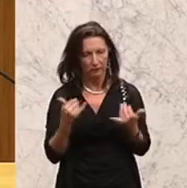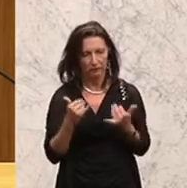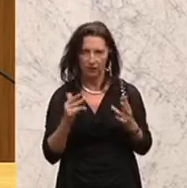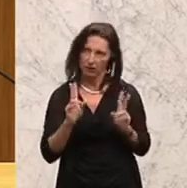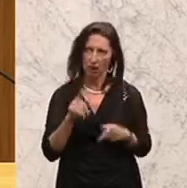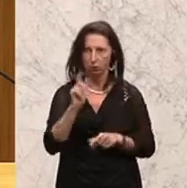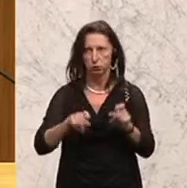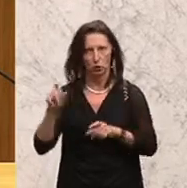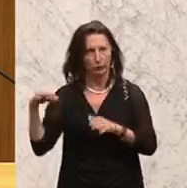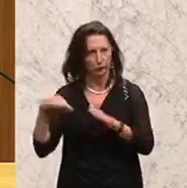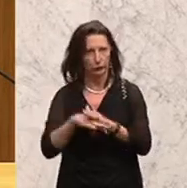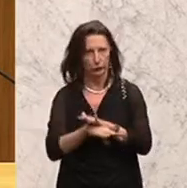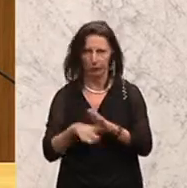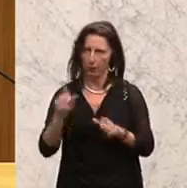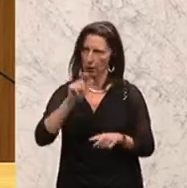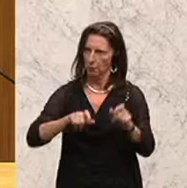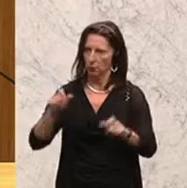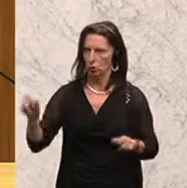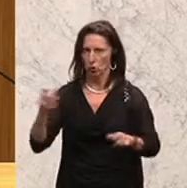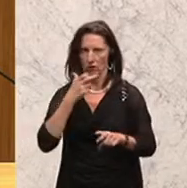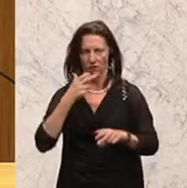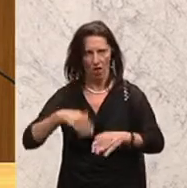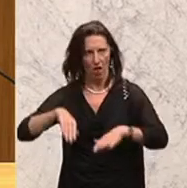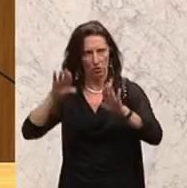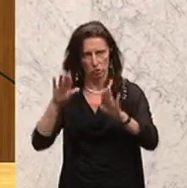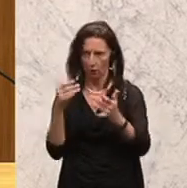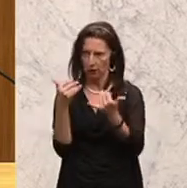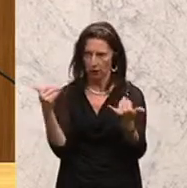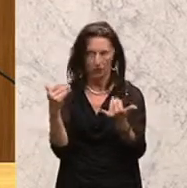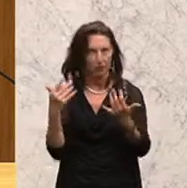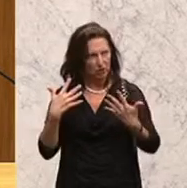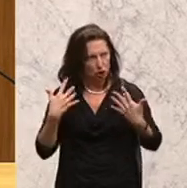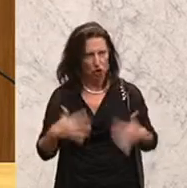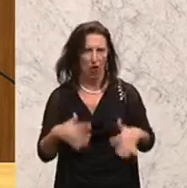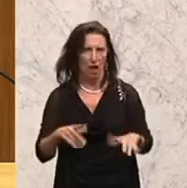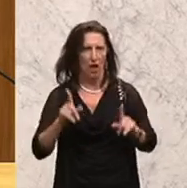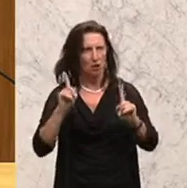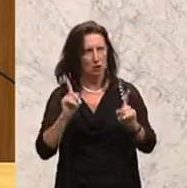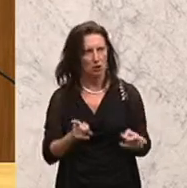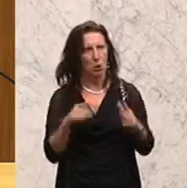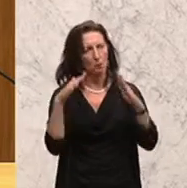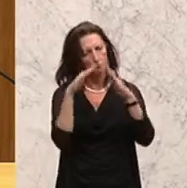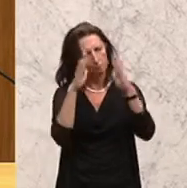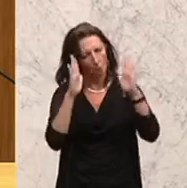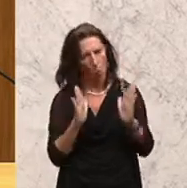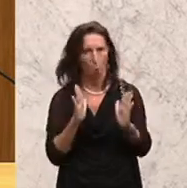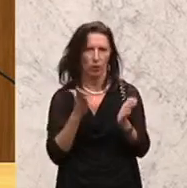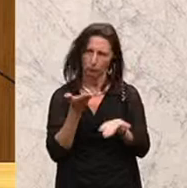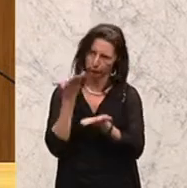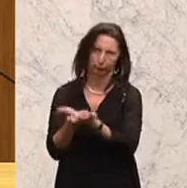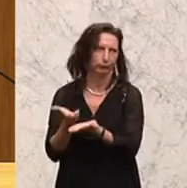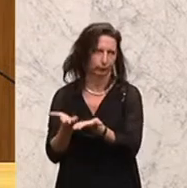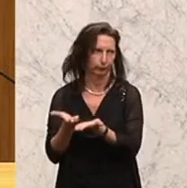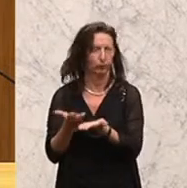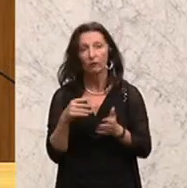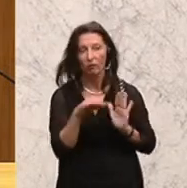Asylwerberinnen, hier menschenwürdige Unterkünfte zur Verfügung stellen können. Dazu ist dieses